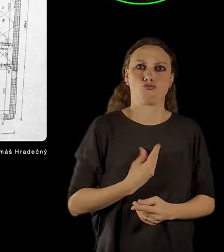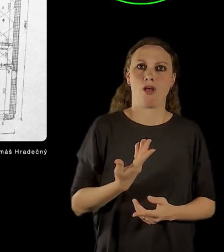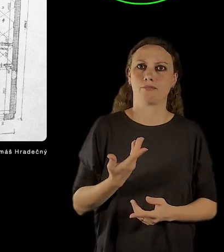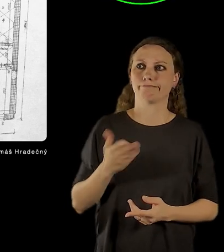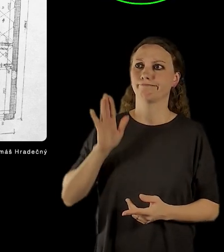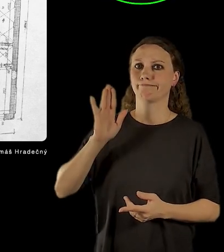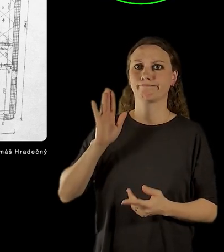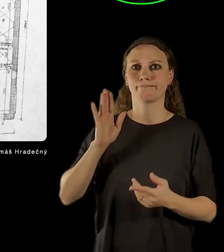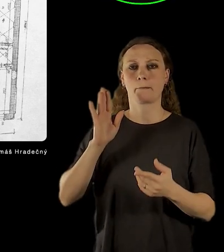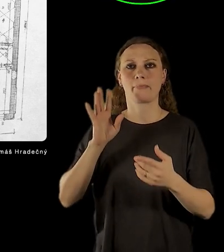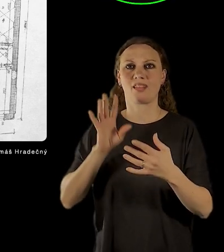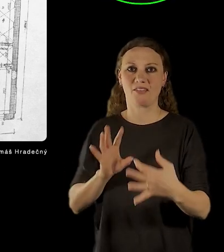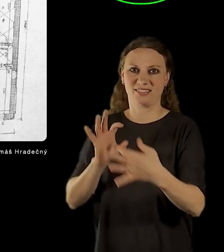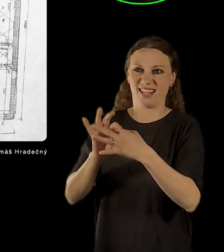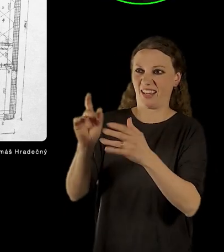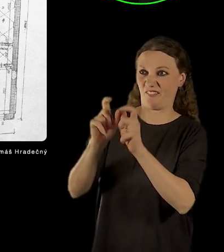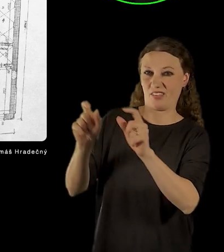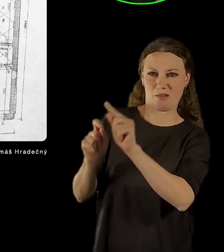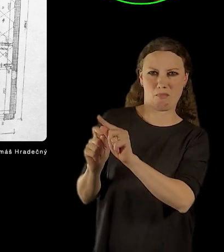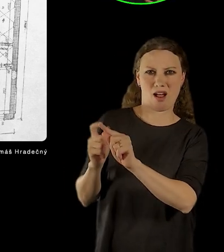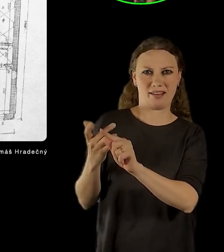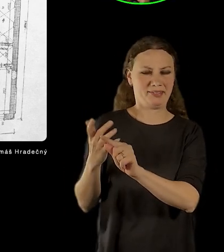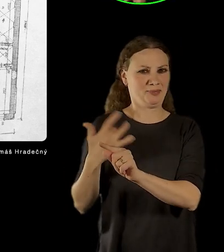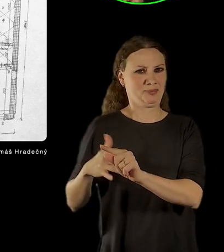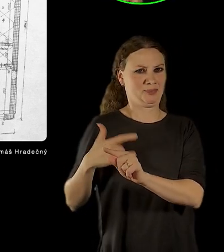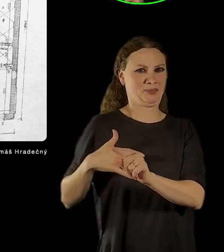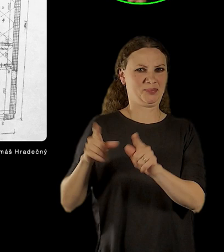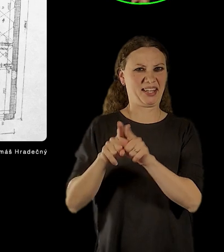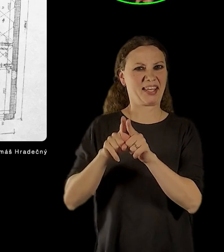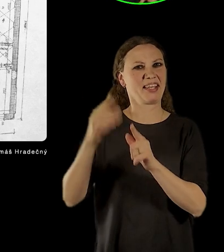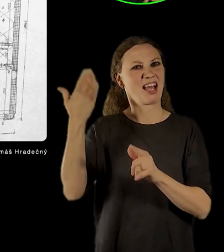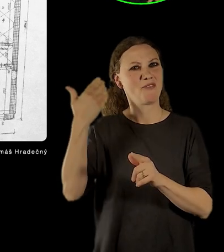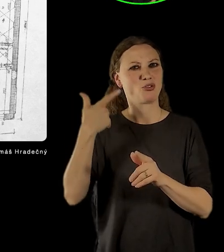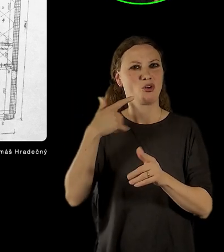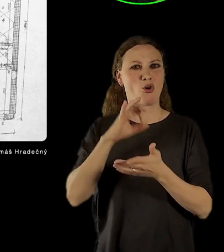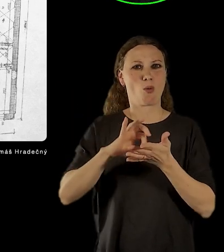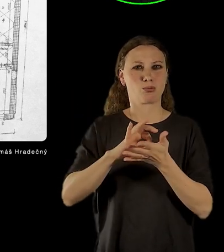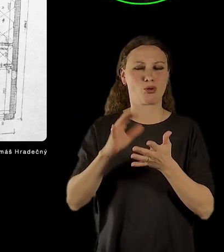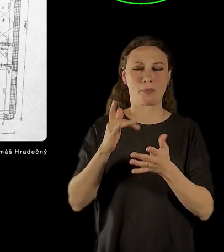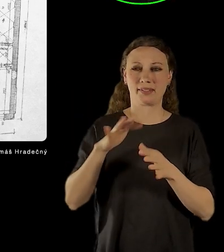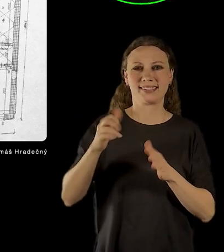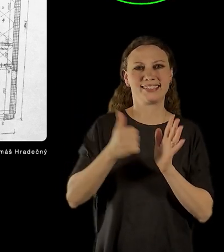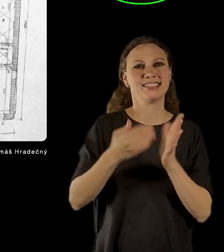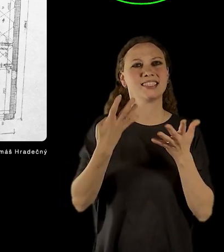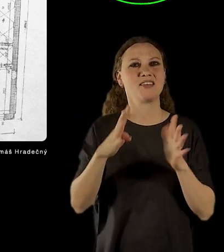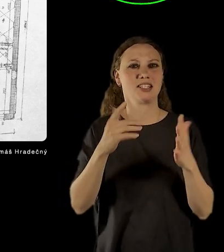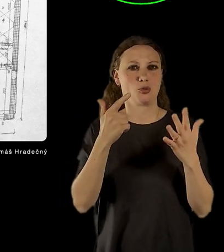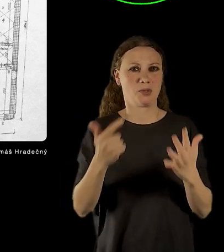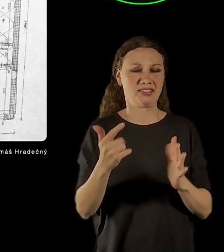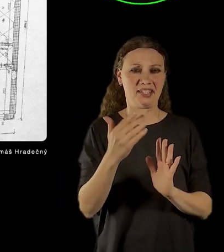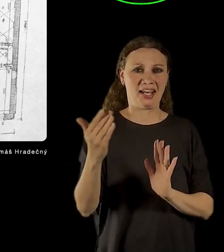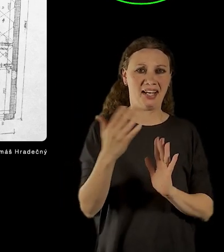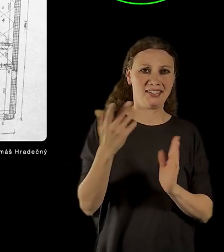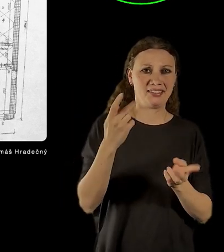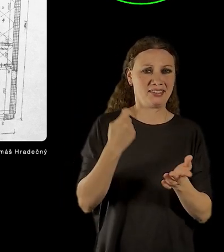realizační firmě a vůbec tomu marazmu, který asi stavebnictví v těch sedmdesátých letech provázel,